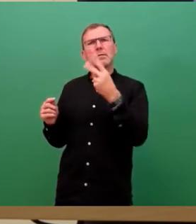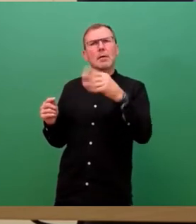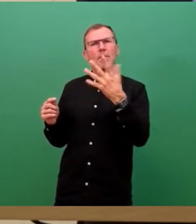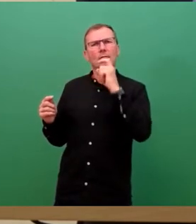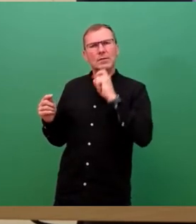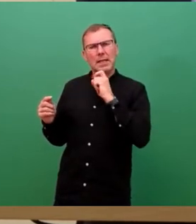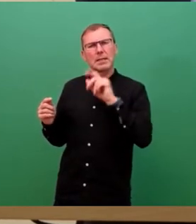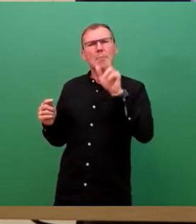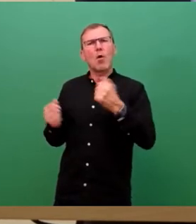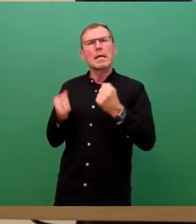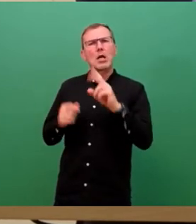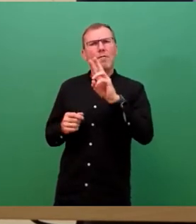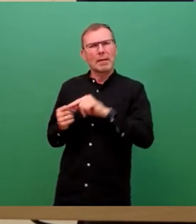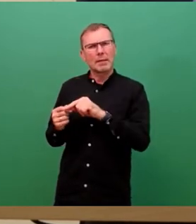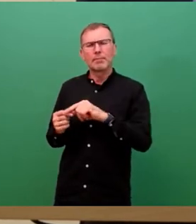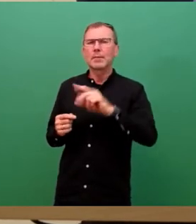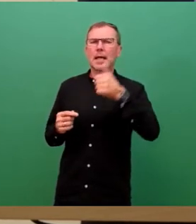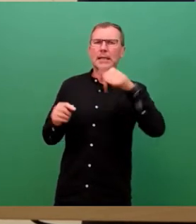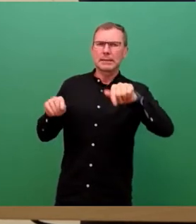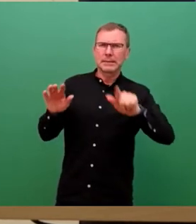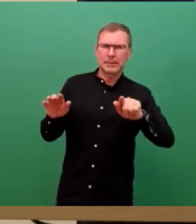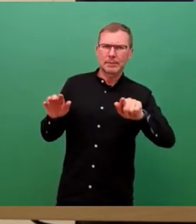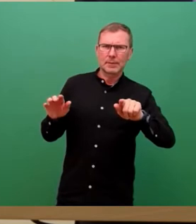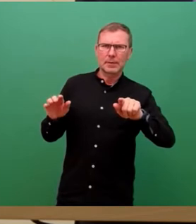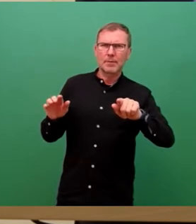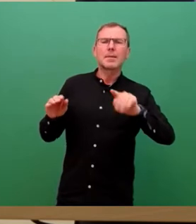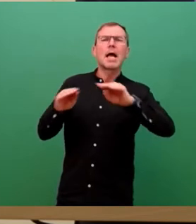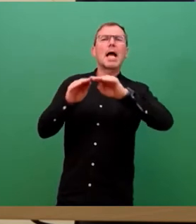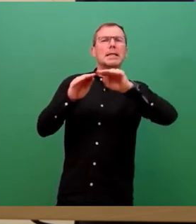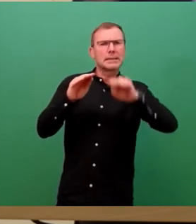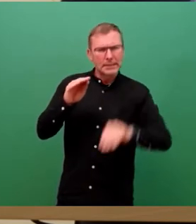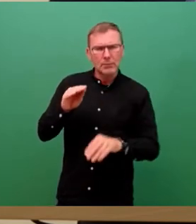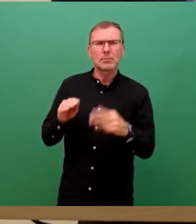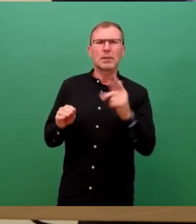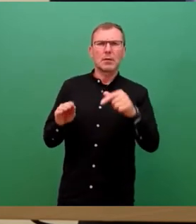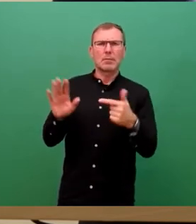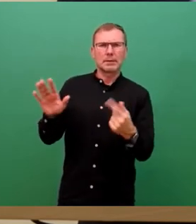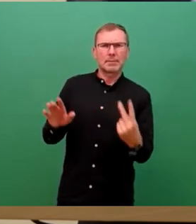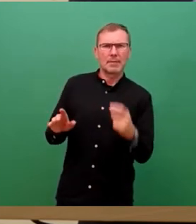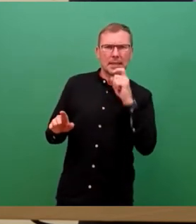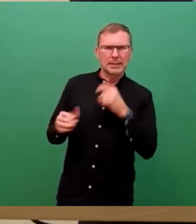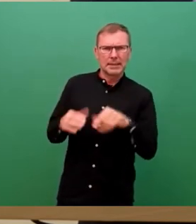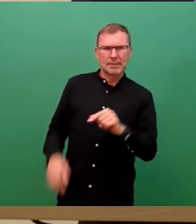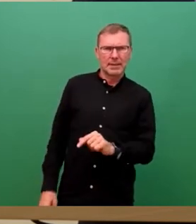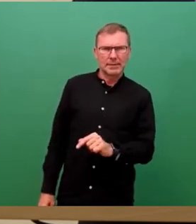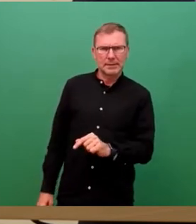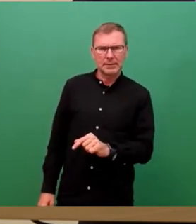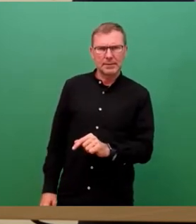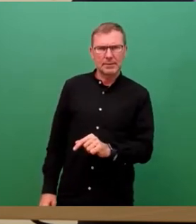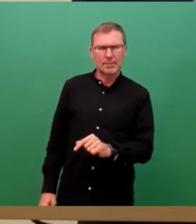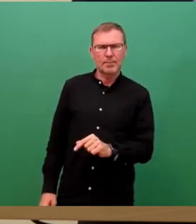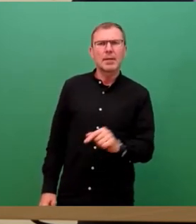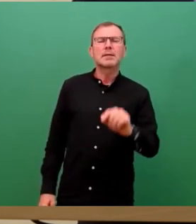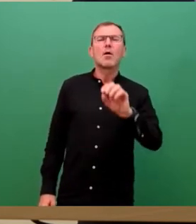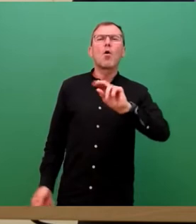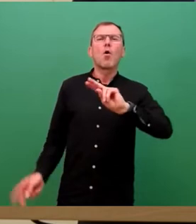Kilowattstunde. Zum 1.7. ist dann eine Senkung um 3,72 Cent gewesen. Das war der Anlass der EEG-Senkung.